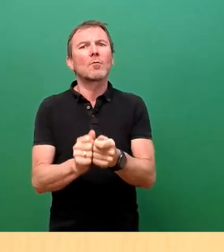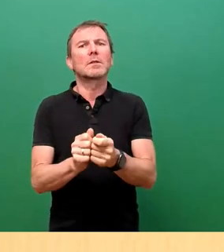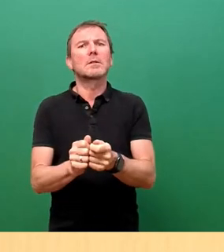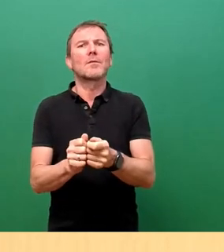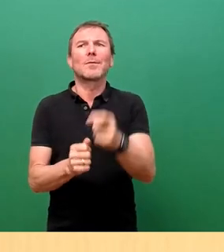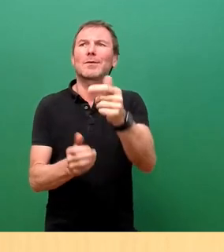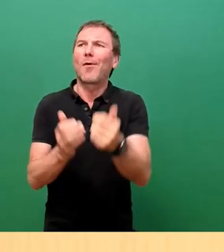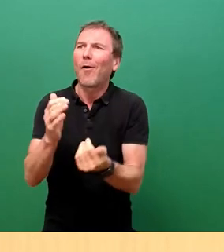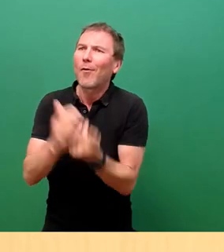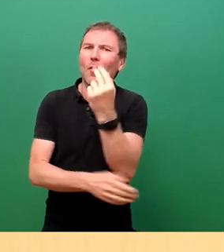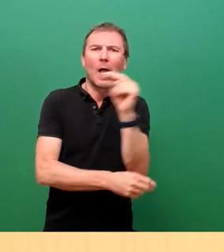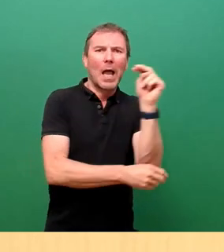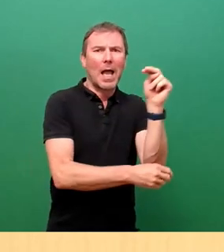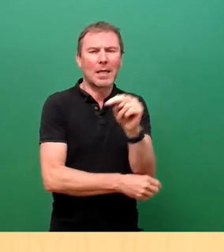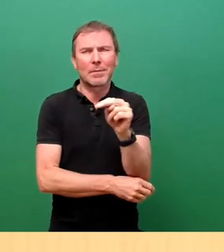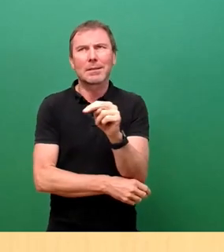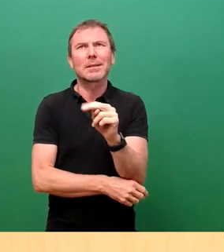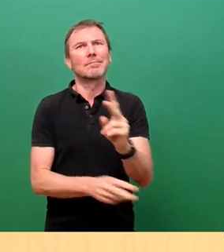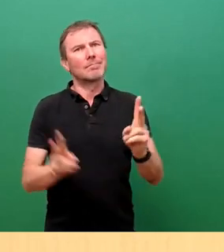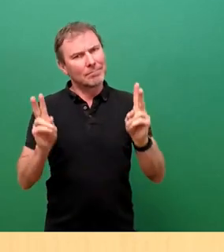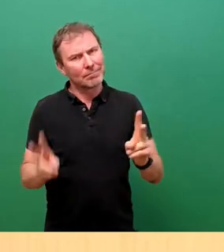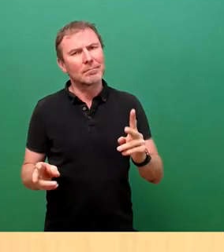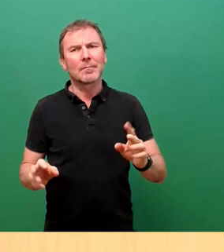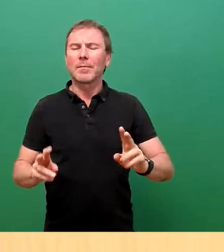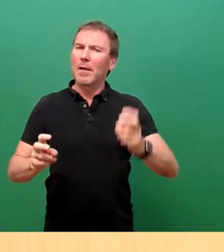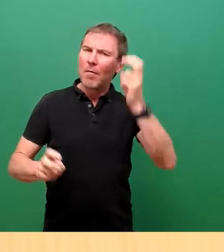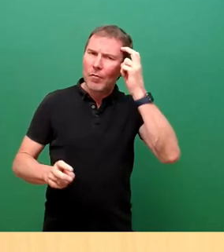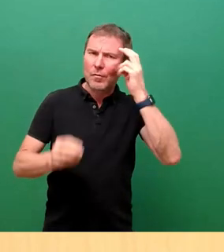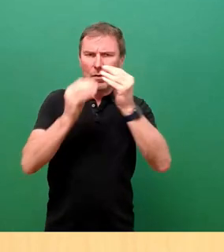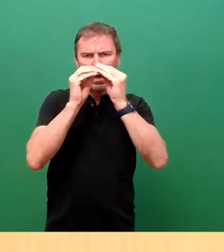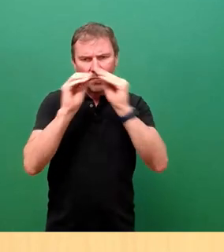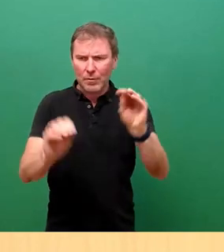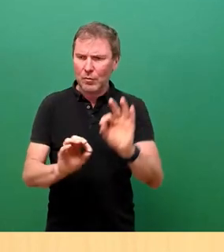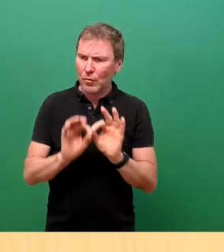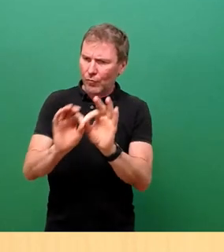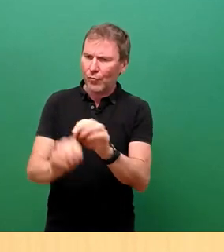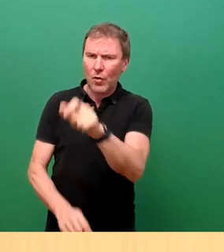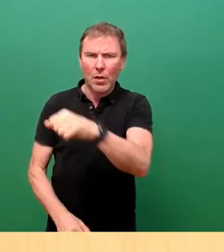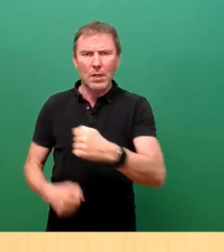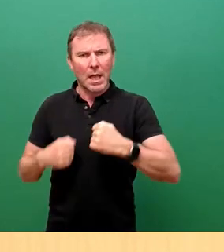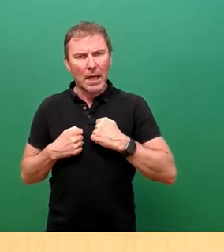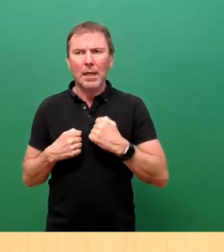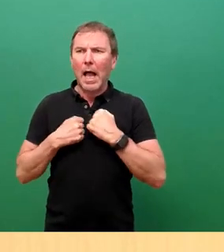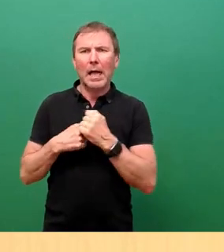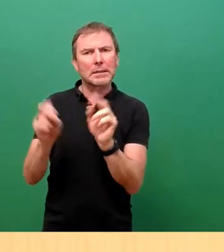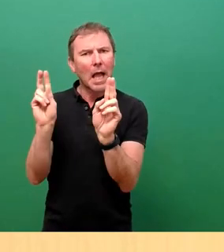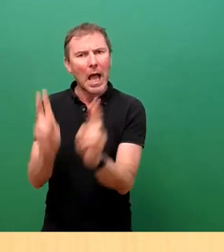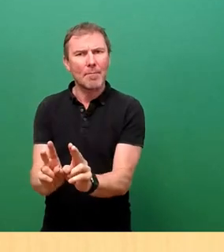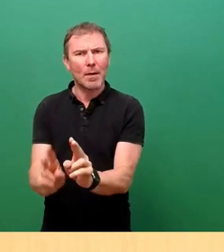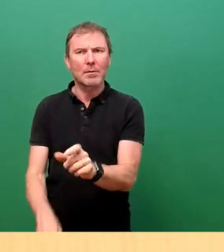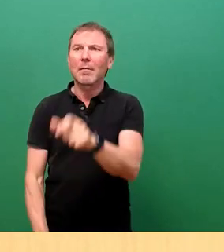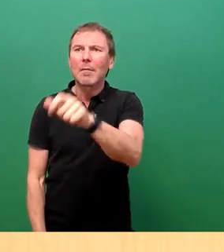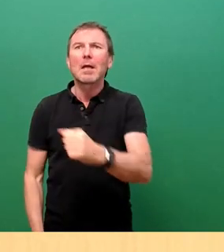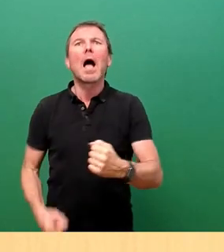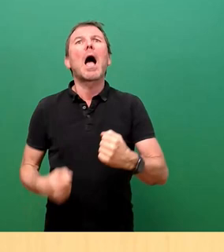Gesichtspunkt rangeht und sagt, sachliche Informationen für diejenigen, die Angst haben. Den Leuten, die Angst zu nehmen, weil Menschen, die Angst haben, treffen